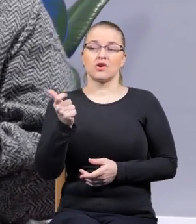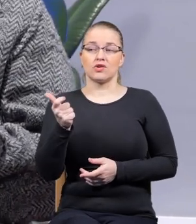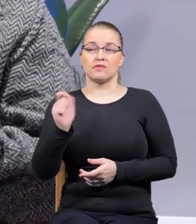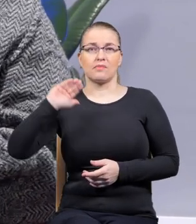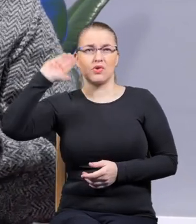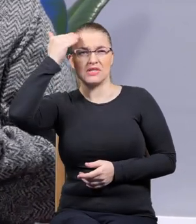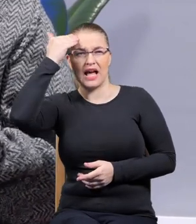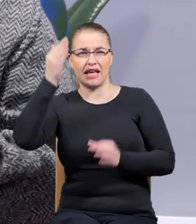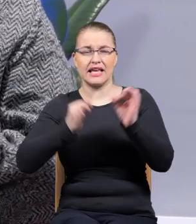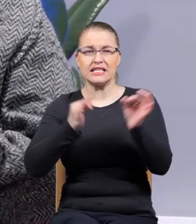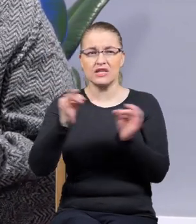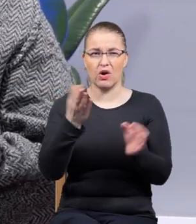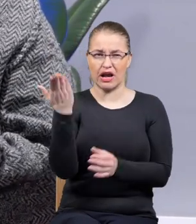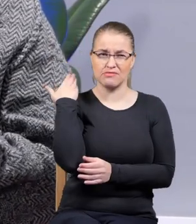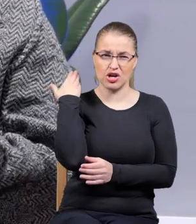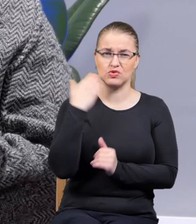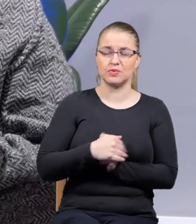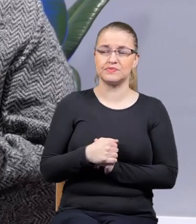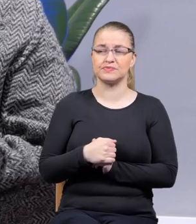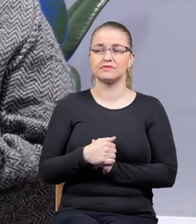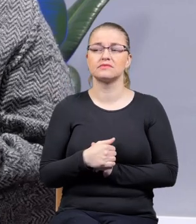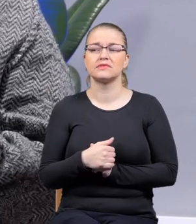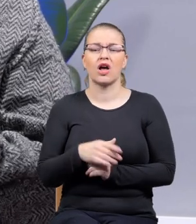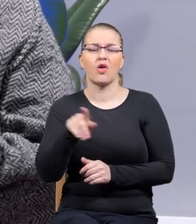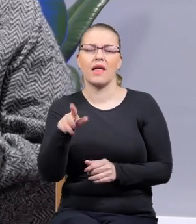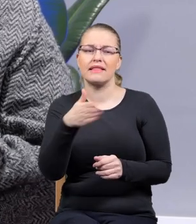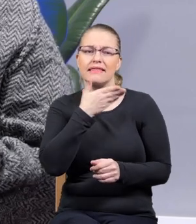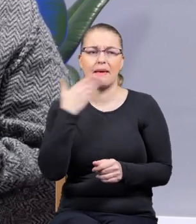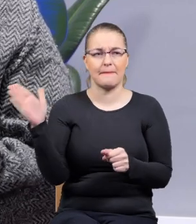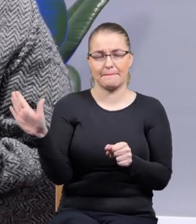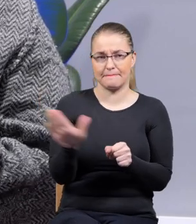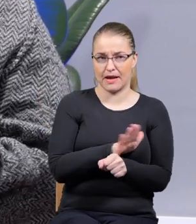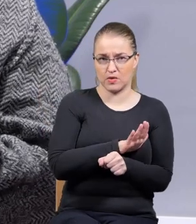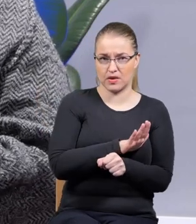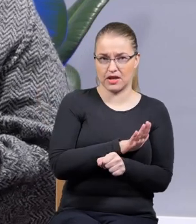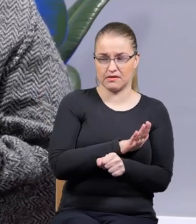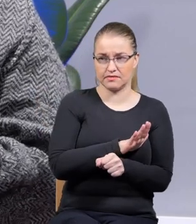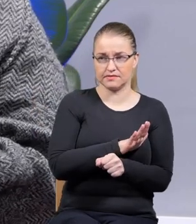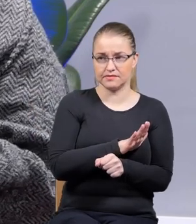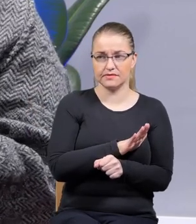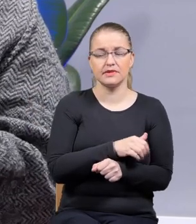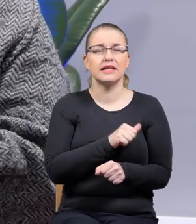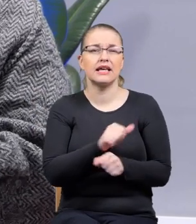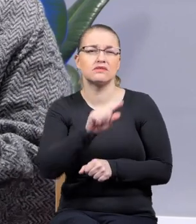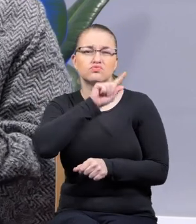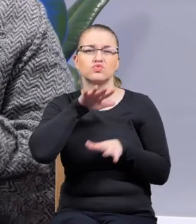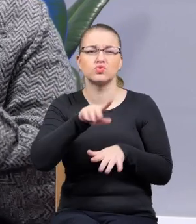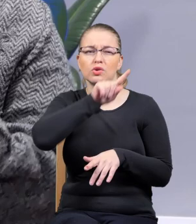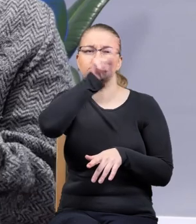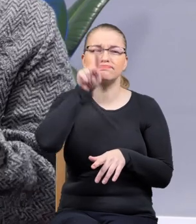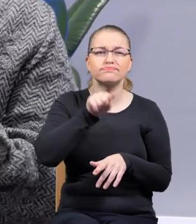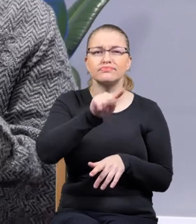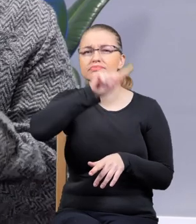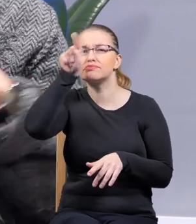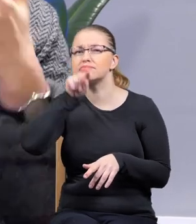poznajesz jakąś historię z przeszłości, to, że jak ona jest niepełna i właśnie pojawiają się znaki zapytania, to